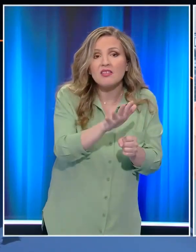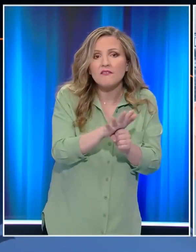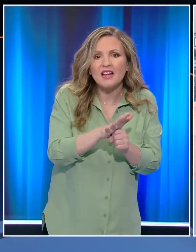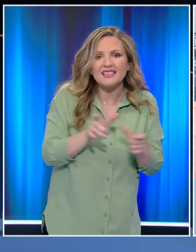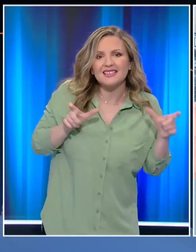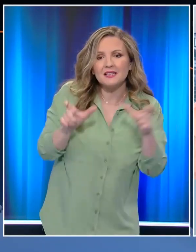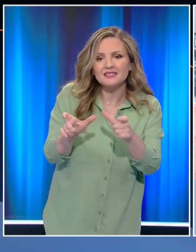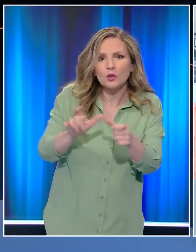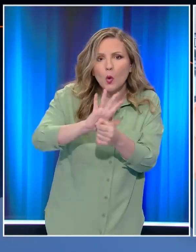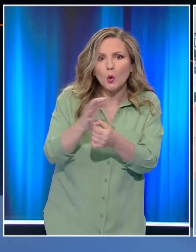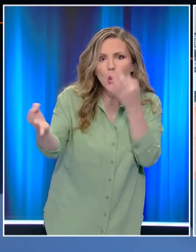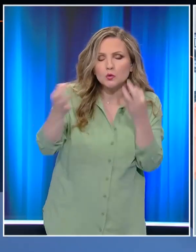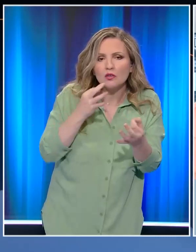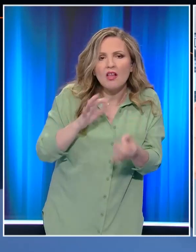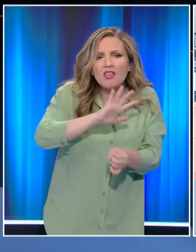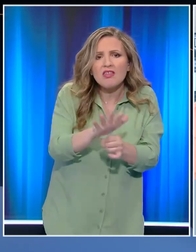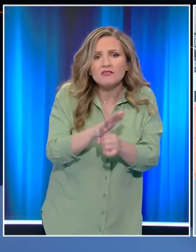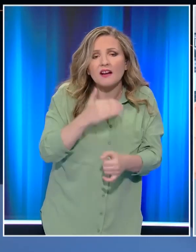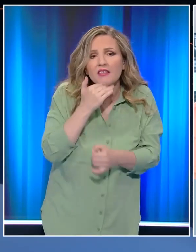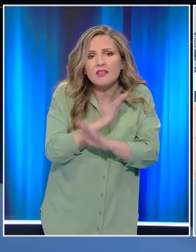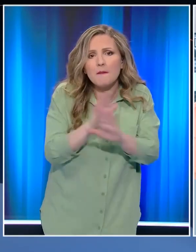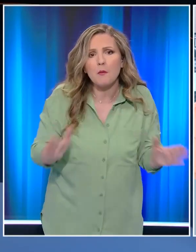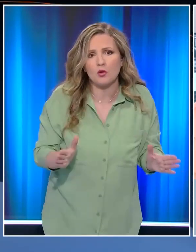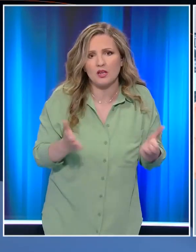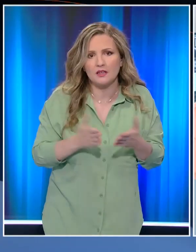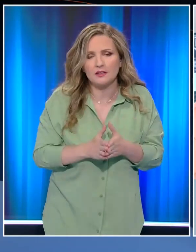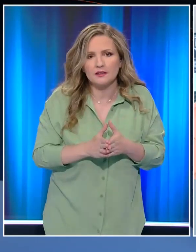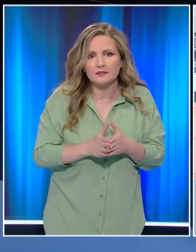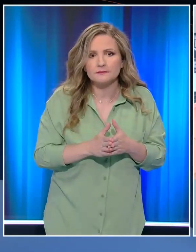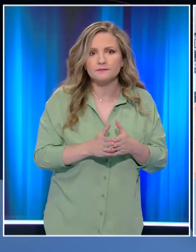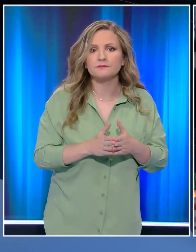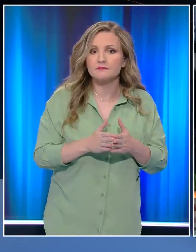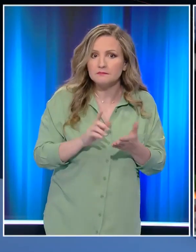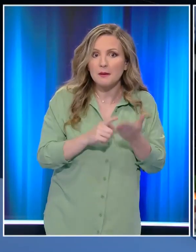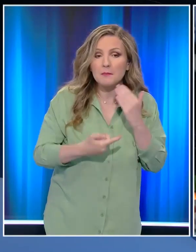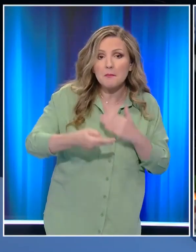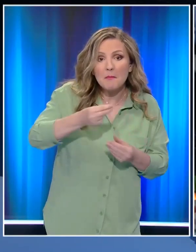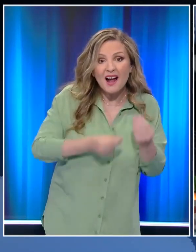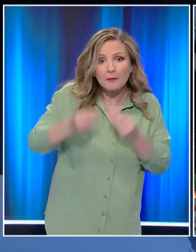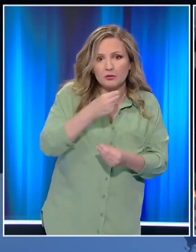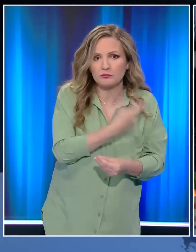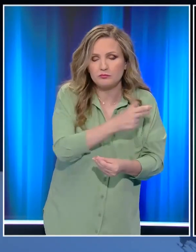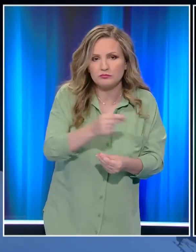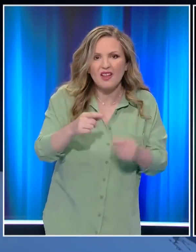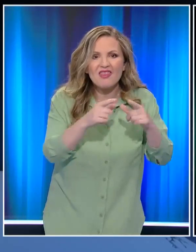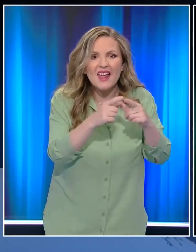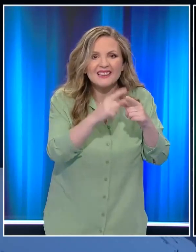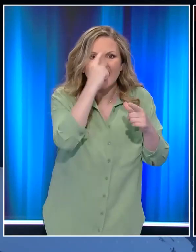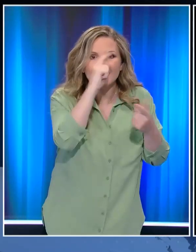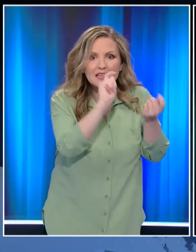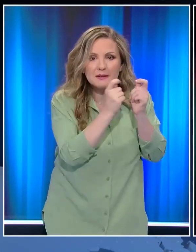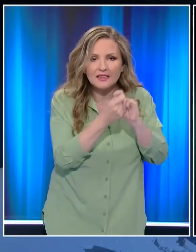νομίζω ότι μπορεί να συζητάμε για τείχος ανοσίας. Την ίδια ώρα η μετάλλαξη Δέλτα φαίνεται να